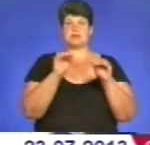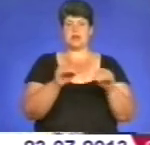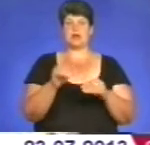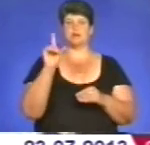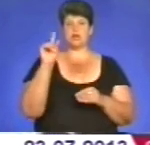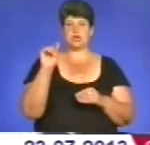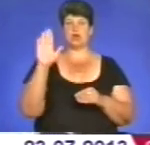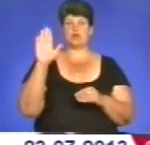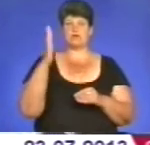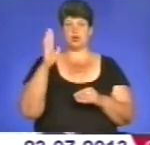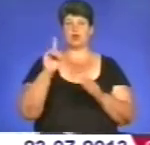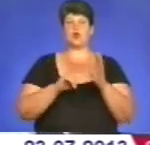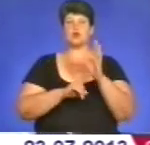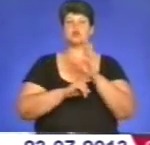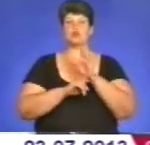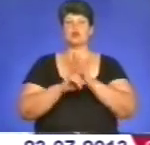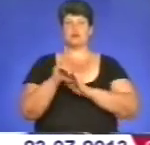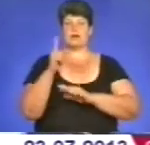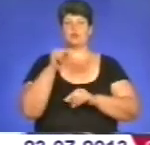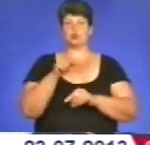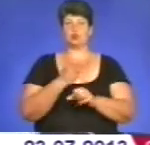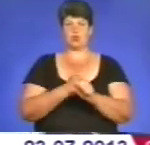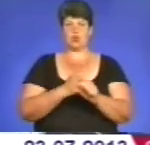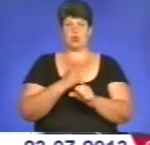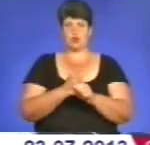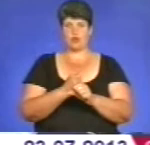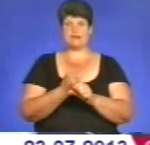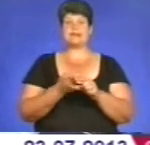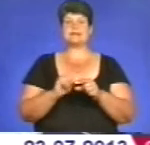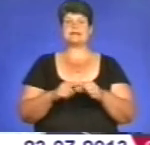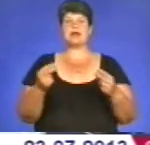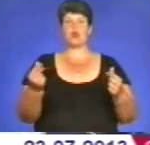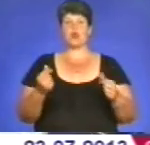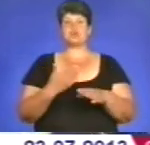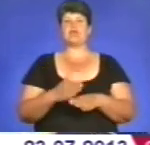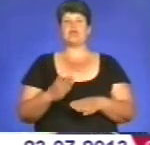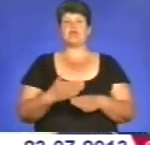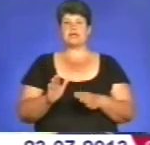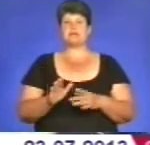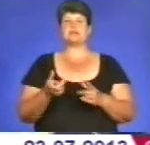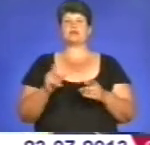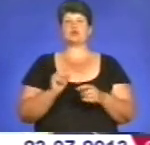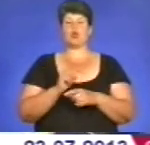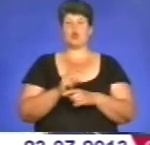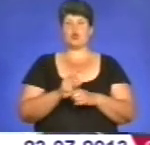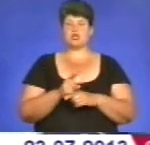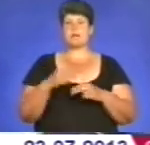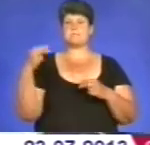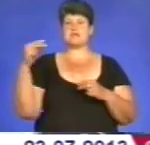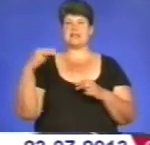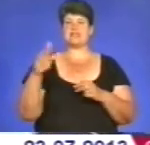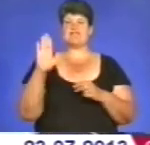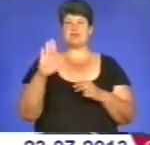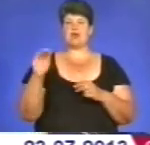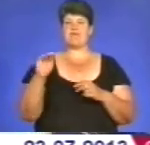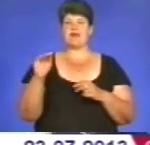квитрок ми розпочинаємо тут роботи. Це кошти виділені за дорученням президента Віктора Федоровича, тому